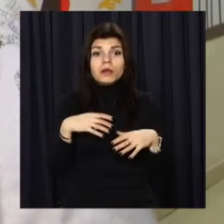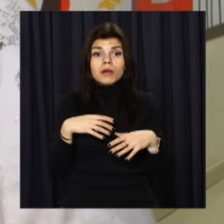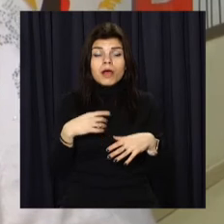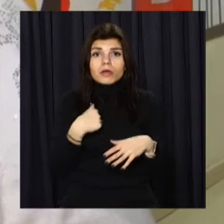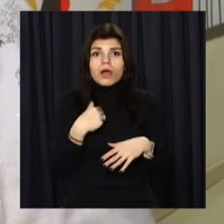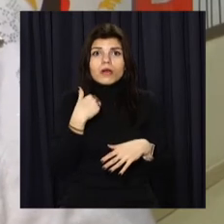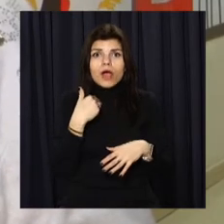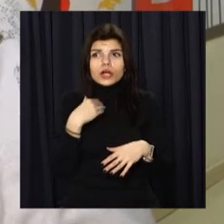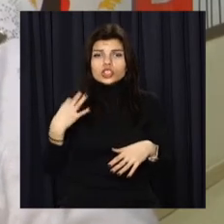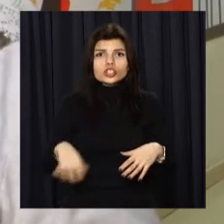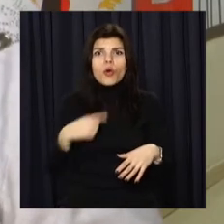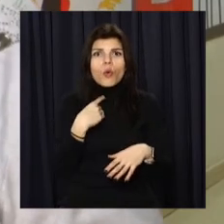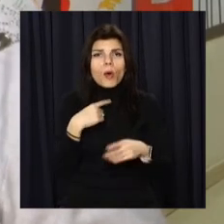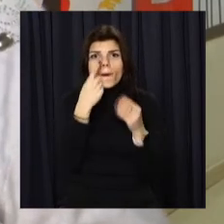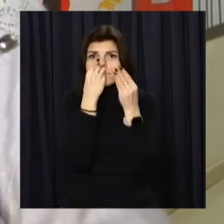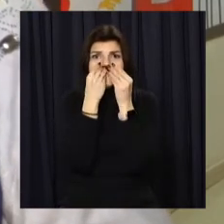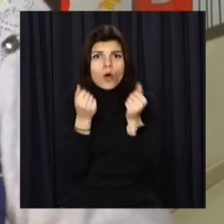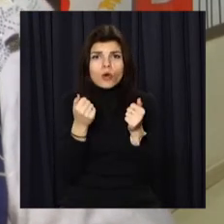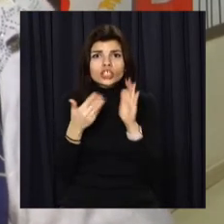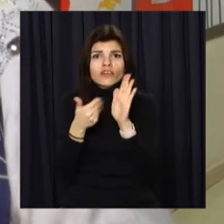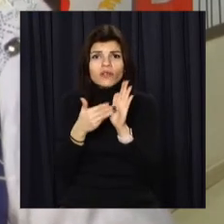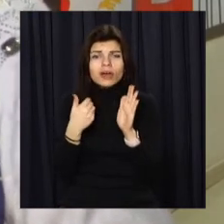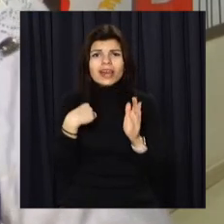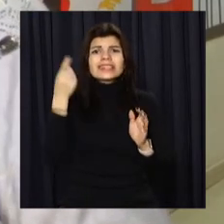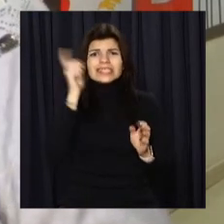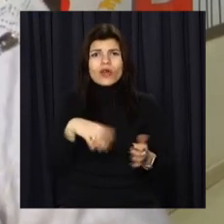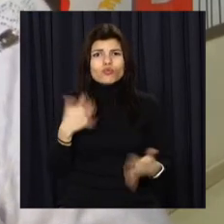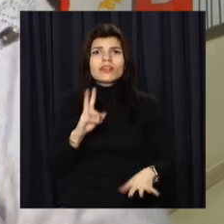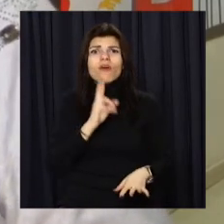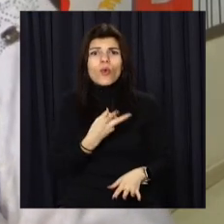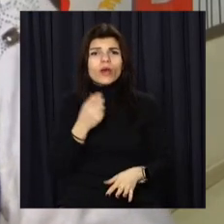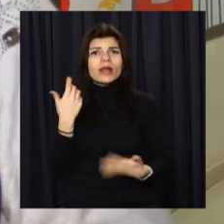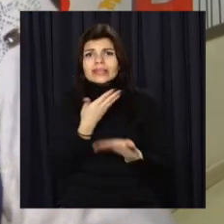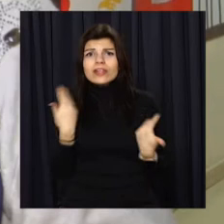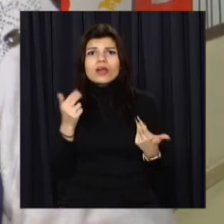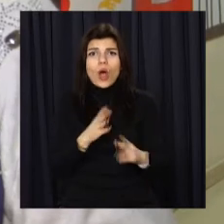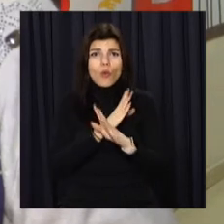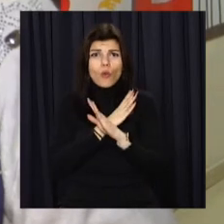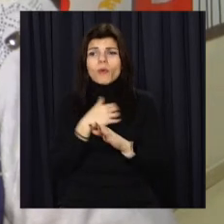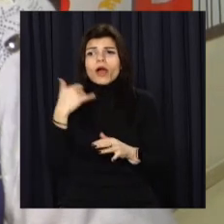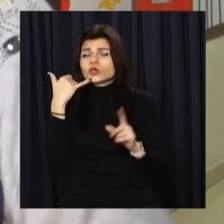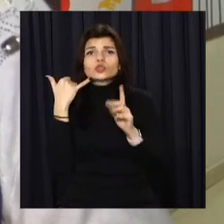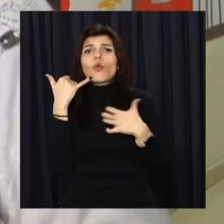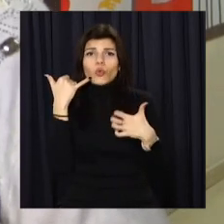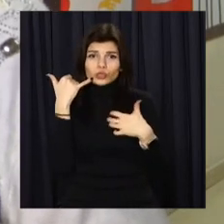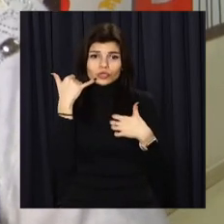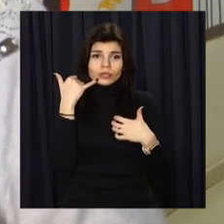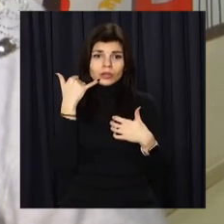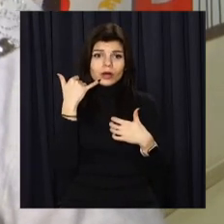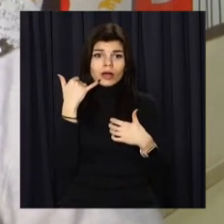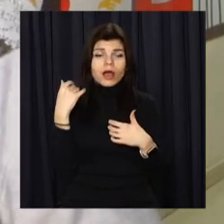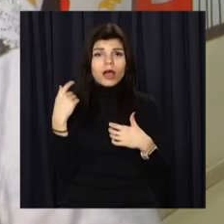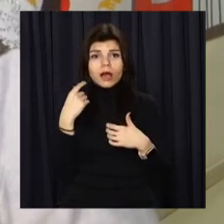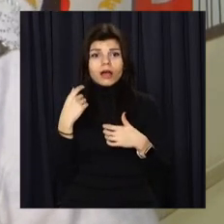показалось, що це сын зовсім мене. Хоч я знаю, що його немає. Я кажу, що ти хочеш? Просто